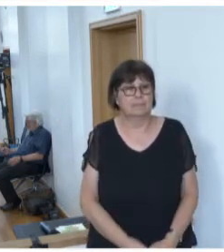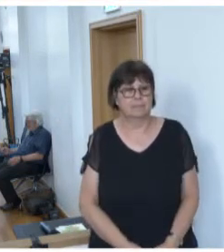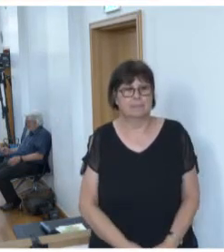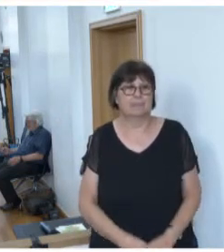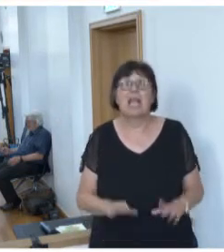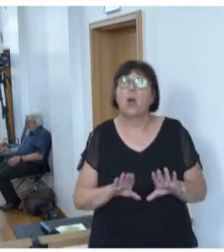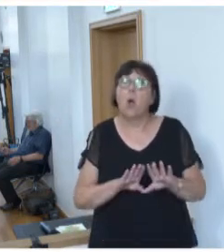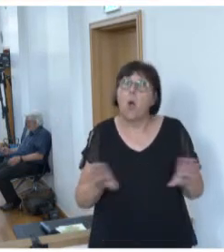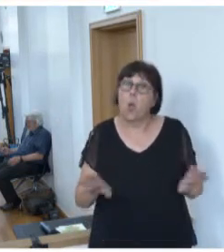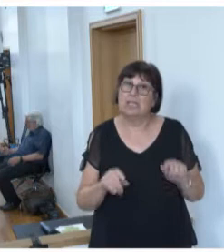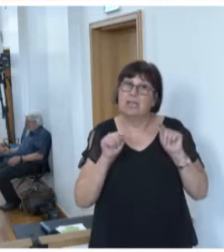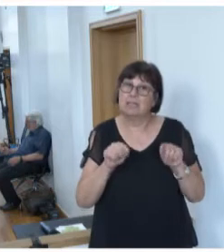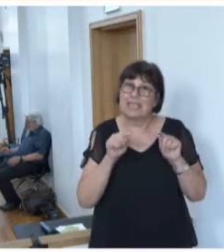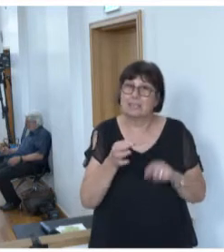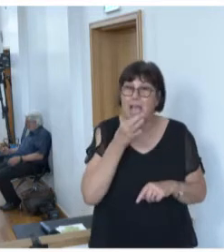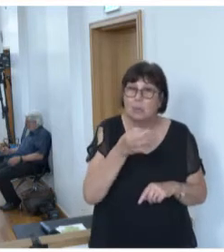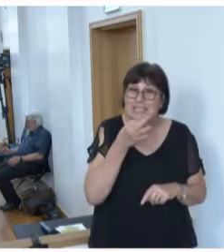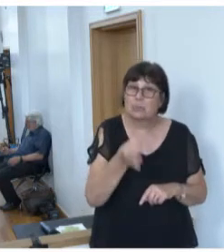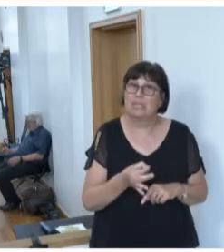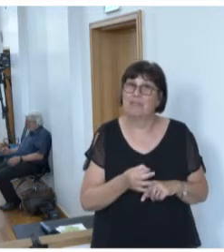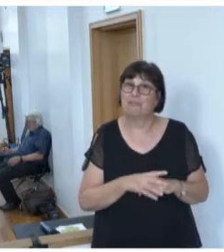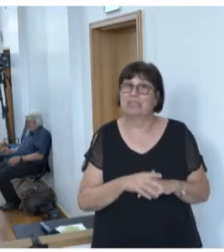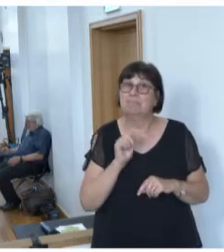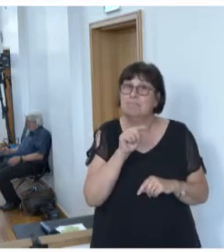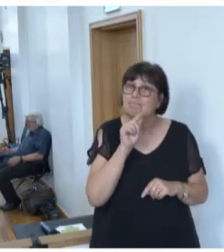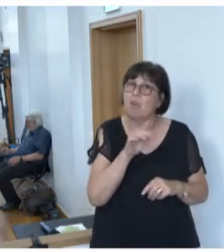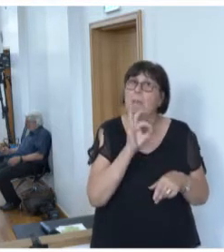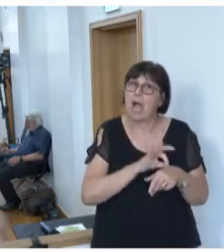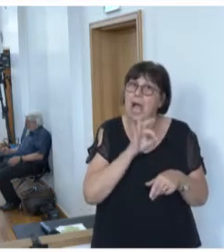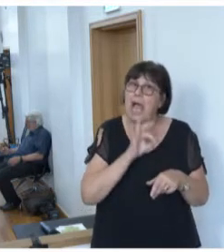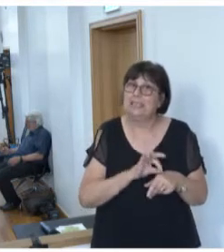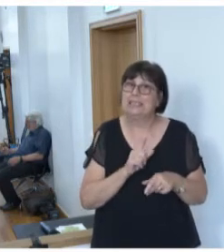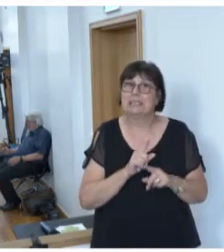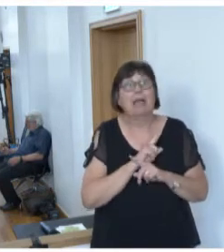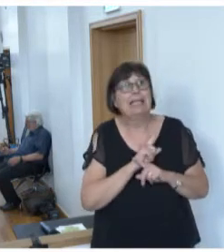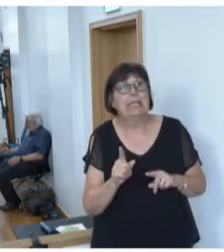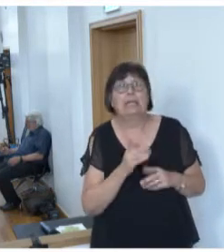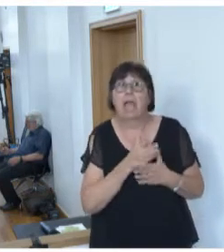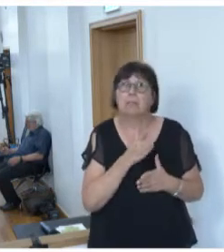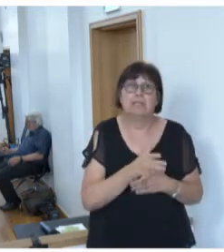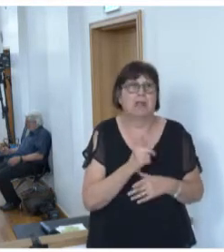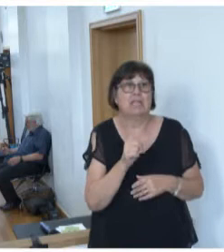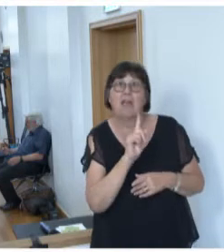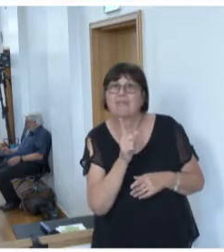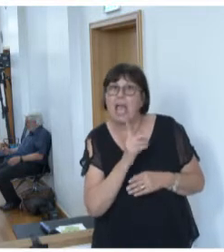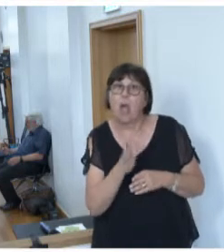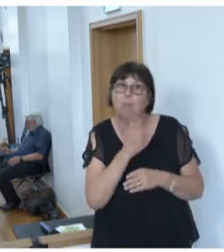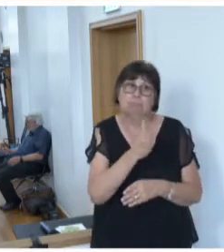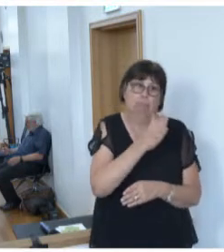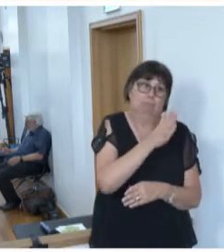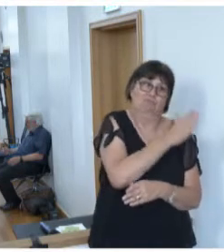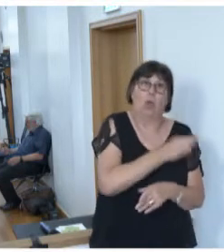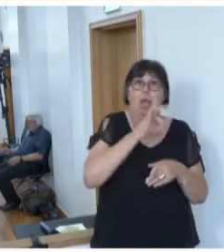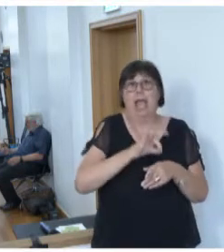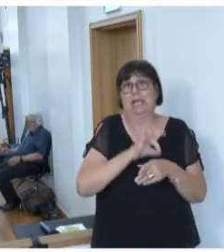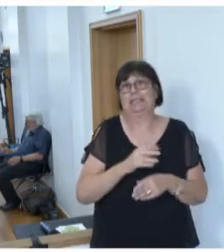Ohne genau diese Auskunft jedoch ist von dem Arzt der Ärzten aber nicht zu ermitteln, wer die zuvor behandelnden Ärzte des Kindes waren.